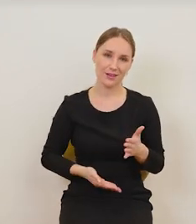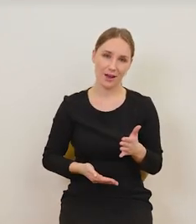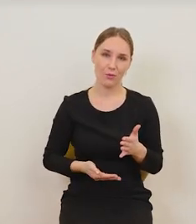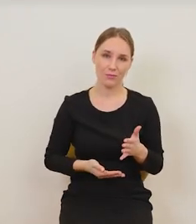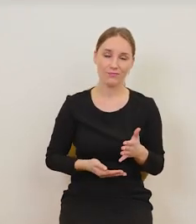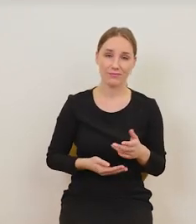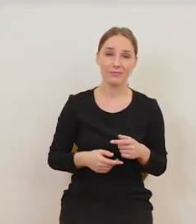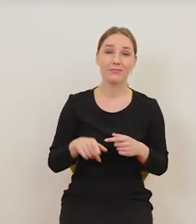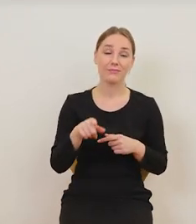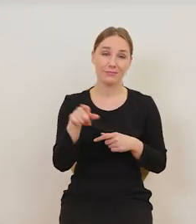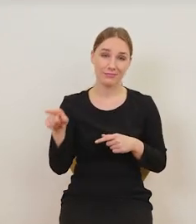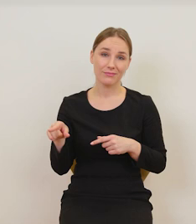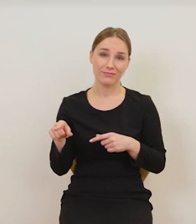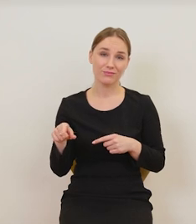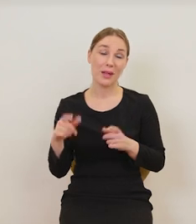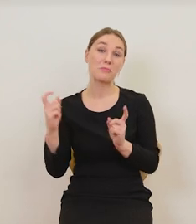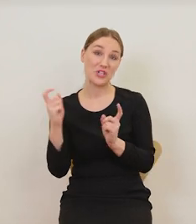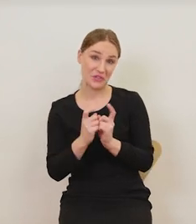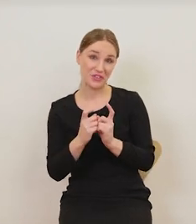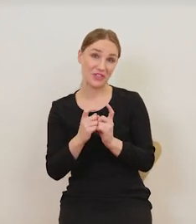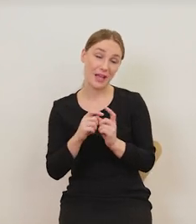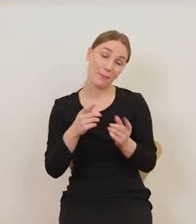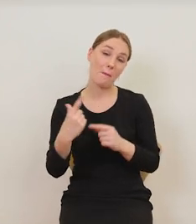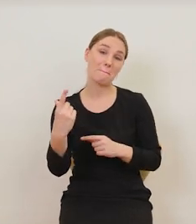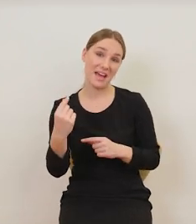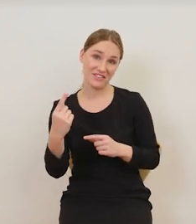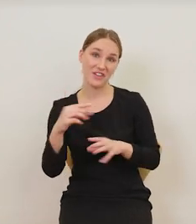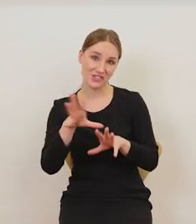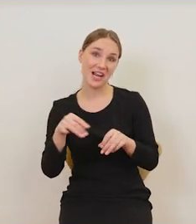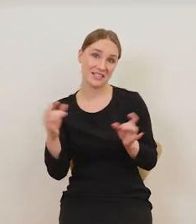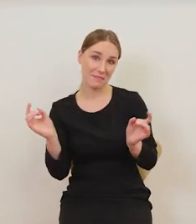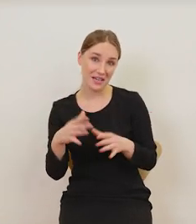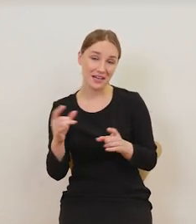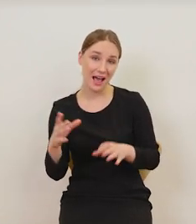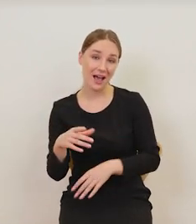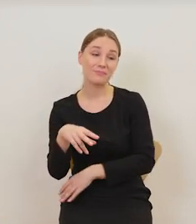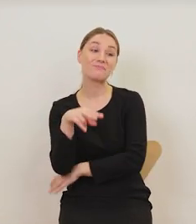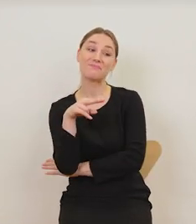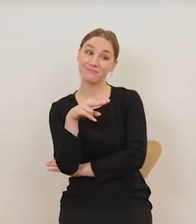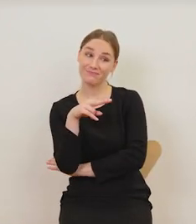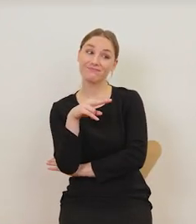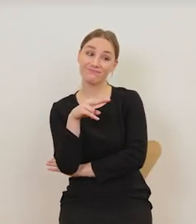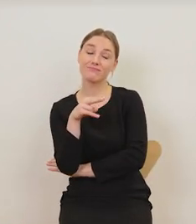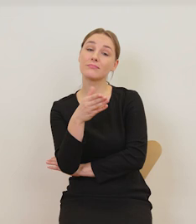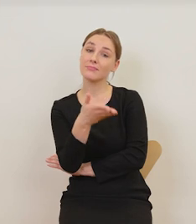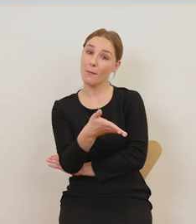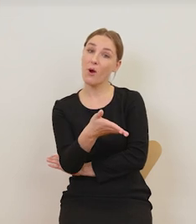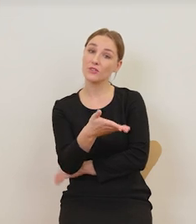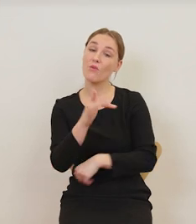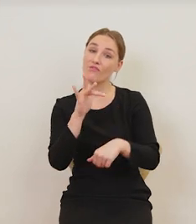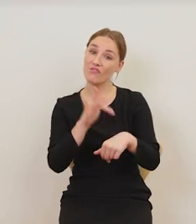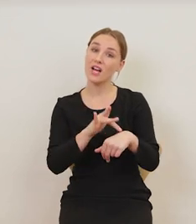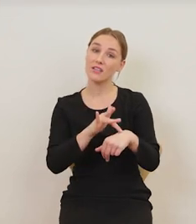a jego przeciwnicy czy partnerzy w grze patrzą znacząco, pokazując na ten